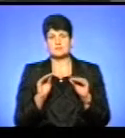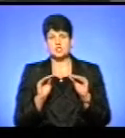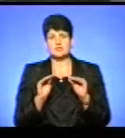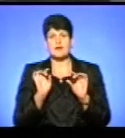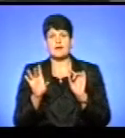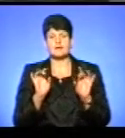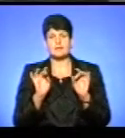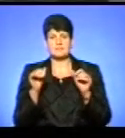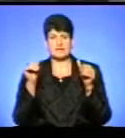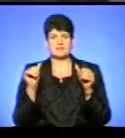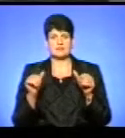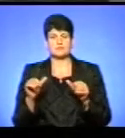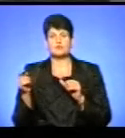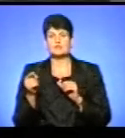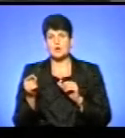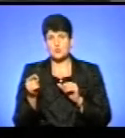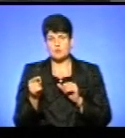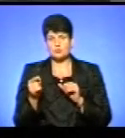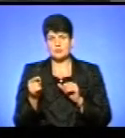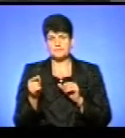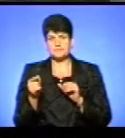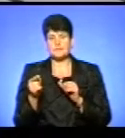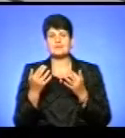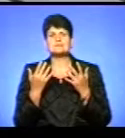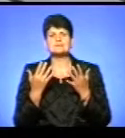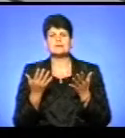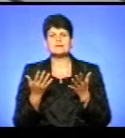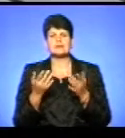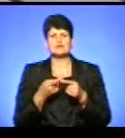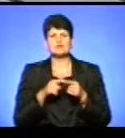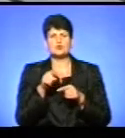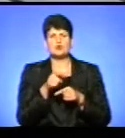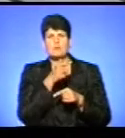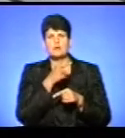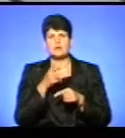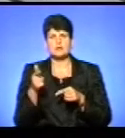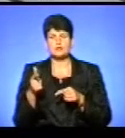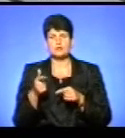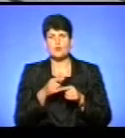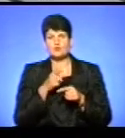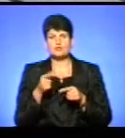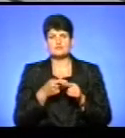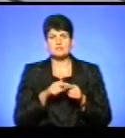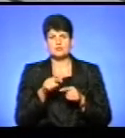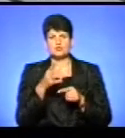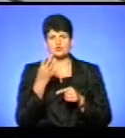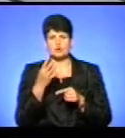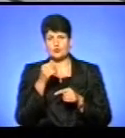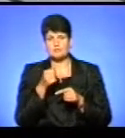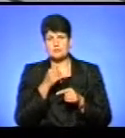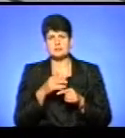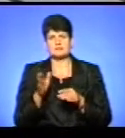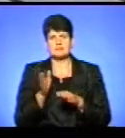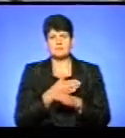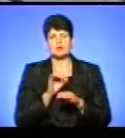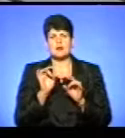засобів, рекламних вивісок в місті Тернополі, скільки з цього періоду, протягом цих чотирьох місяців, вже демонтовано рекламних вивісок,